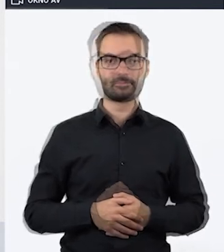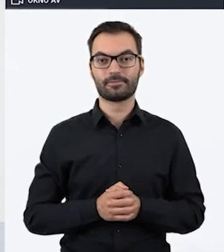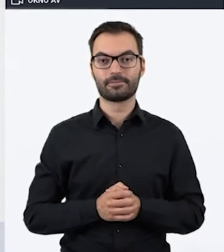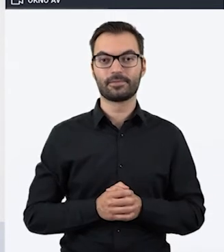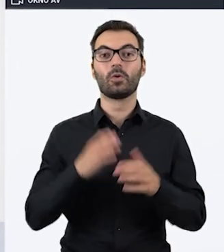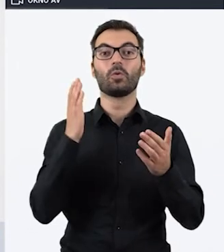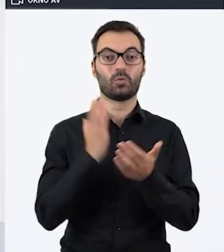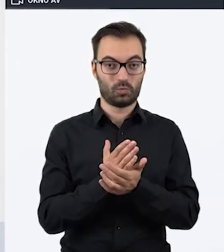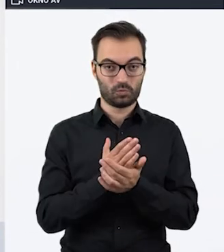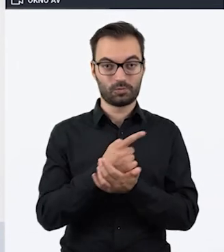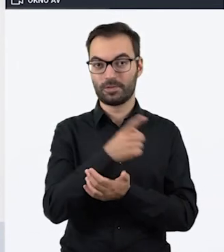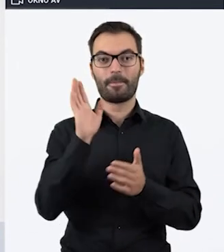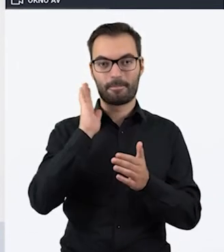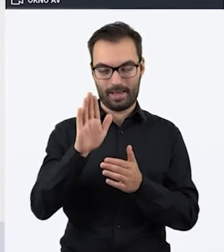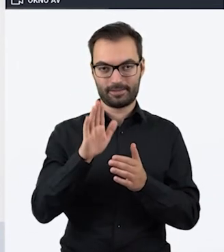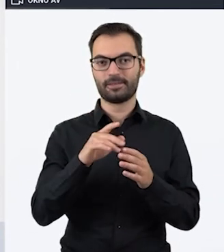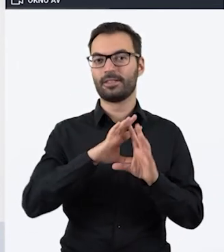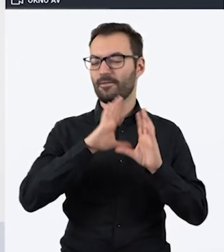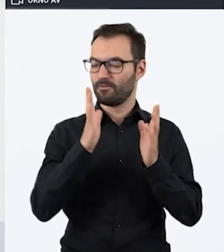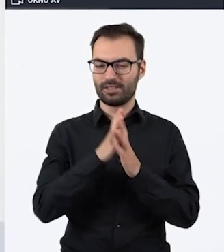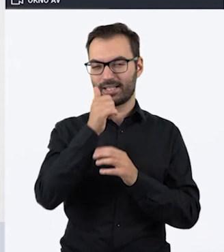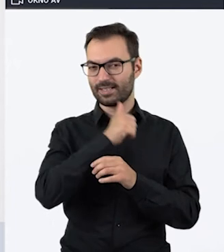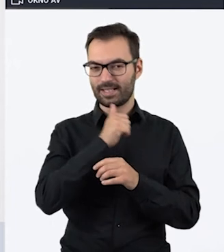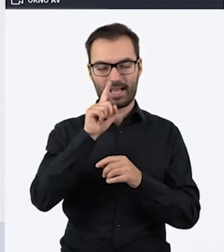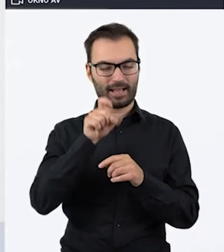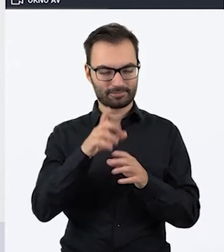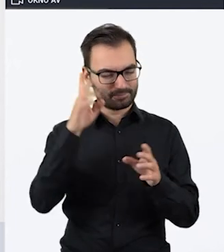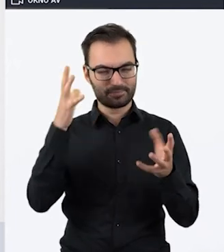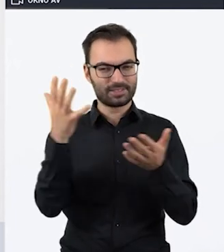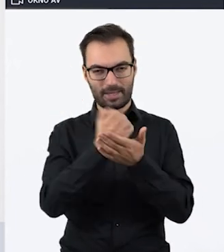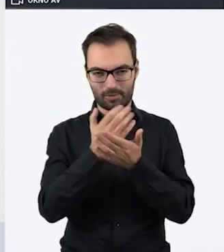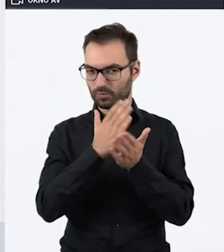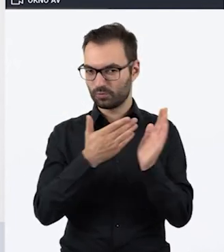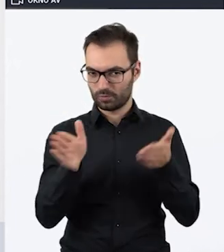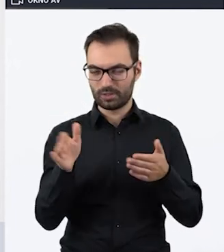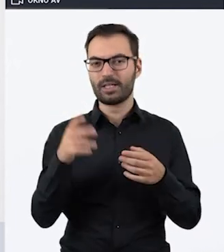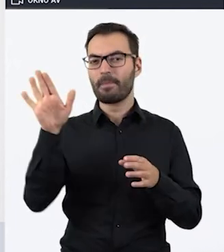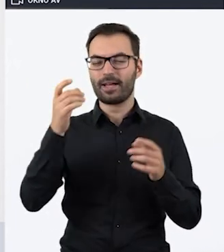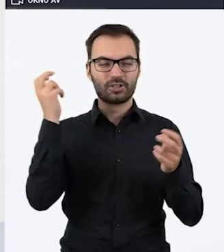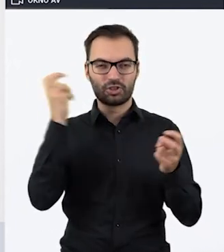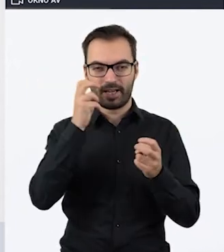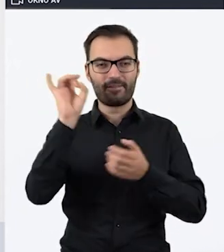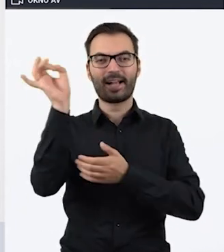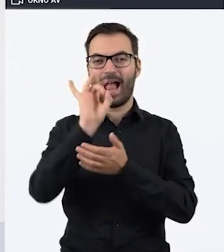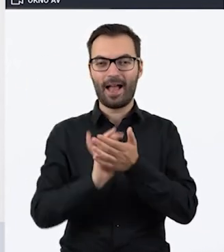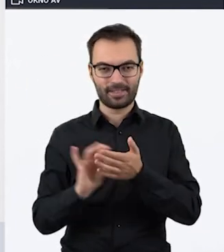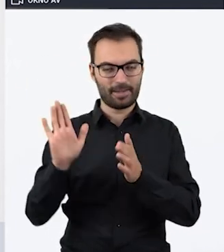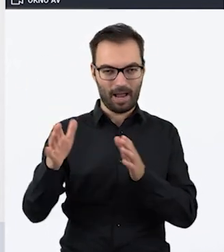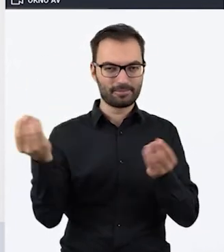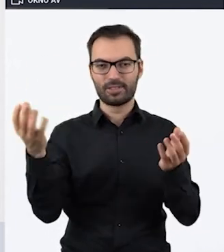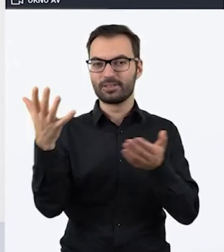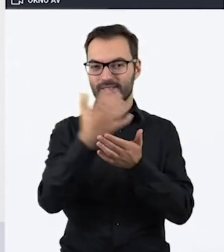Już Państwo mają ułożone wszystkie zagadki, mają pozbierane ciekawe grafiki.